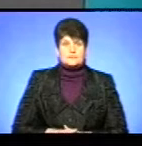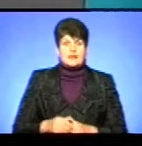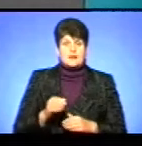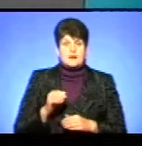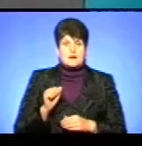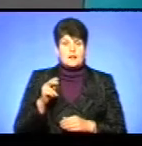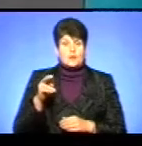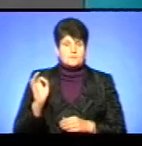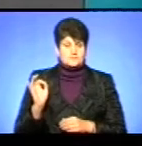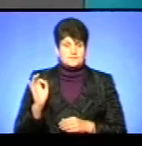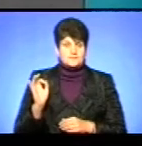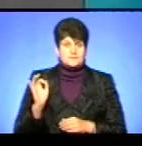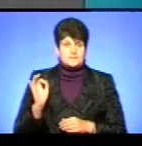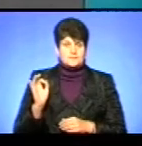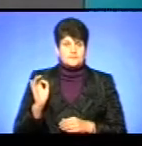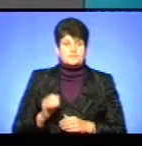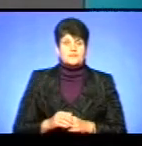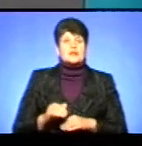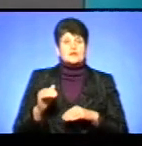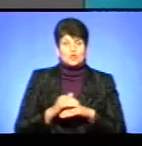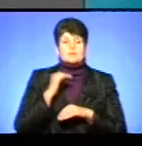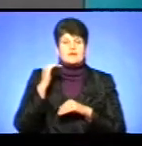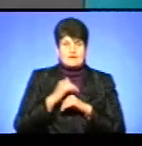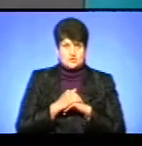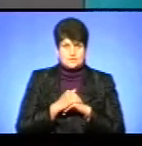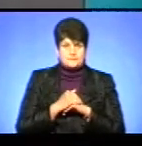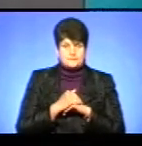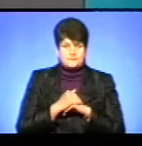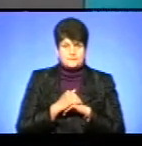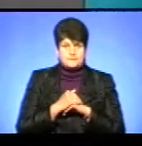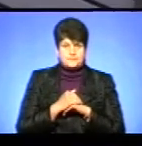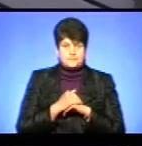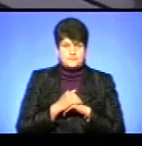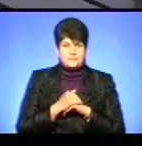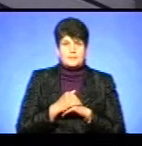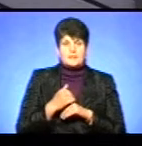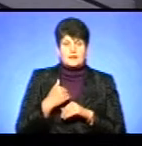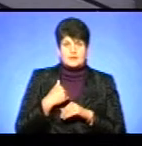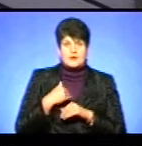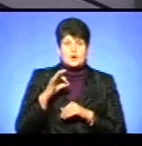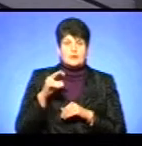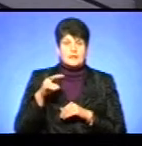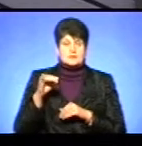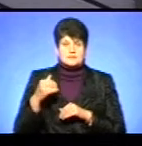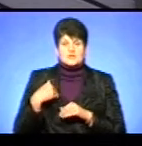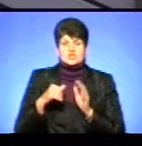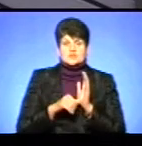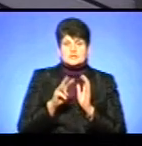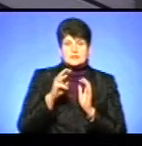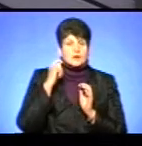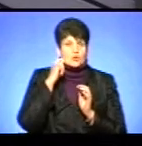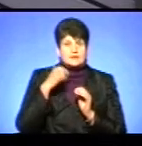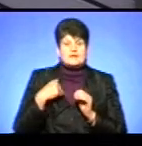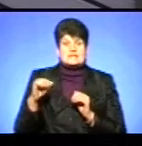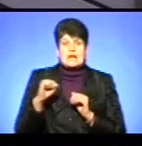Алло. Так, будь ласка, стати своє запитання. Добрий вечір. Так. Добрий вечір. Я Олександра, мені силися три роки, я